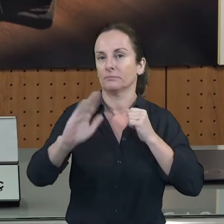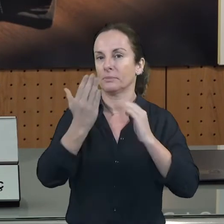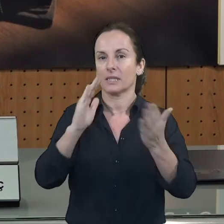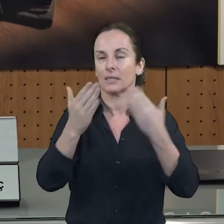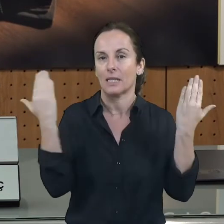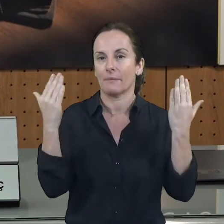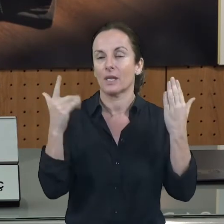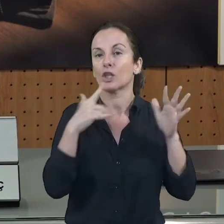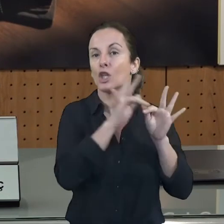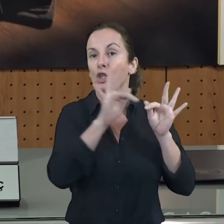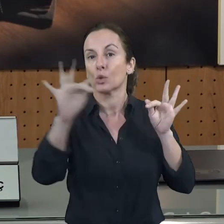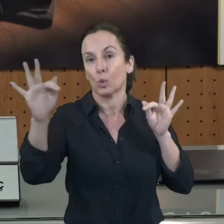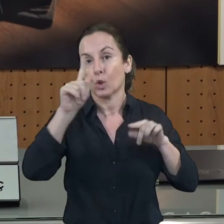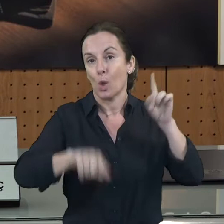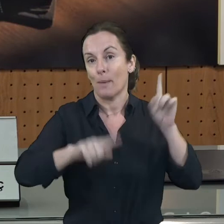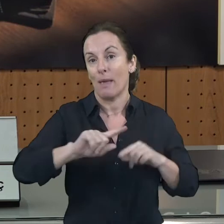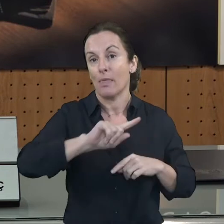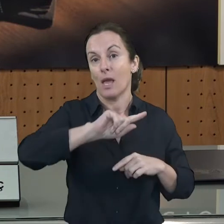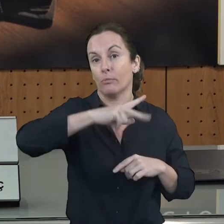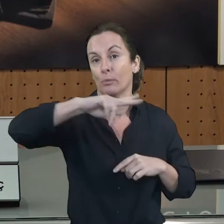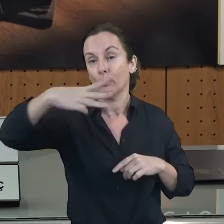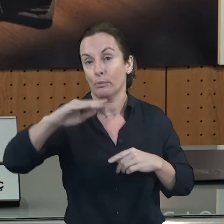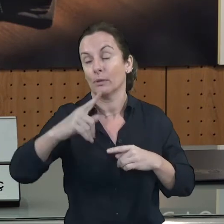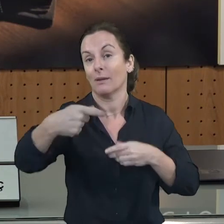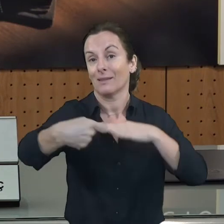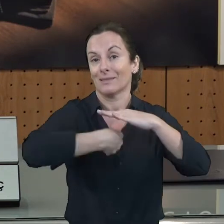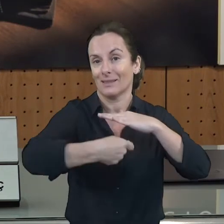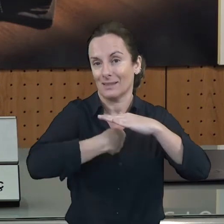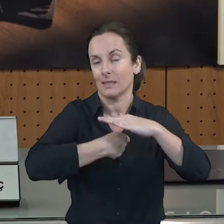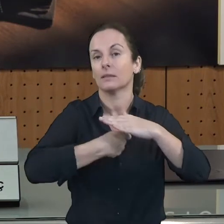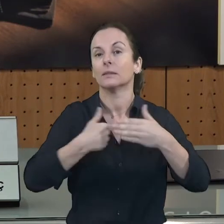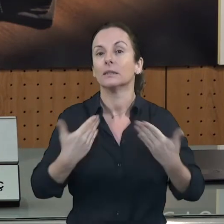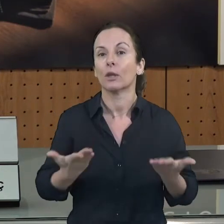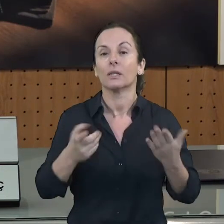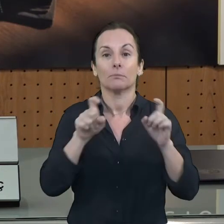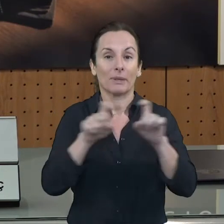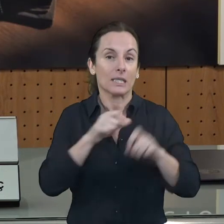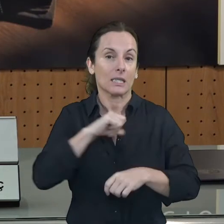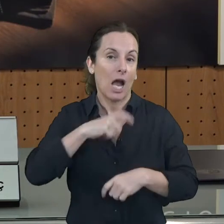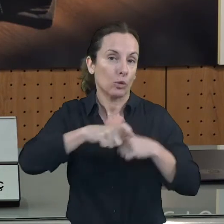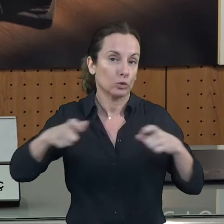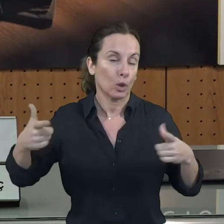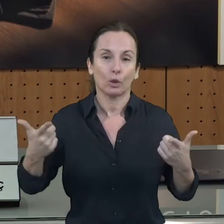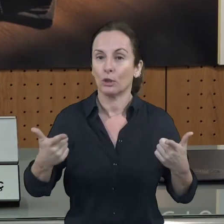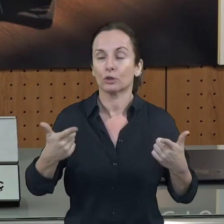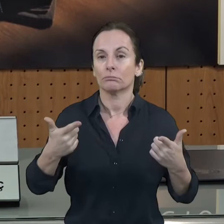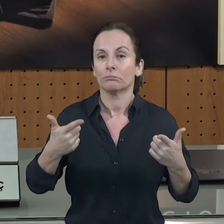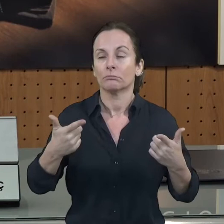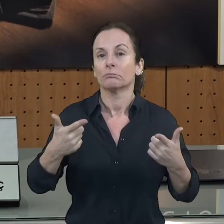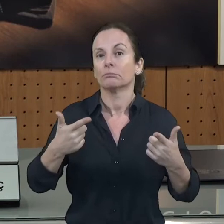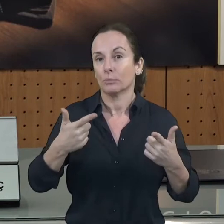que les empreses o els beneficiaris o els autònoms que vagin entrant, les concurrències no competitives, a mesura que vagin entrant i